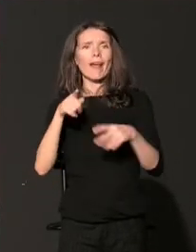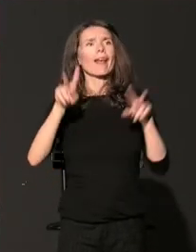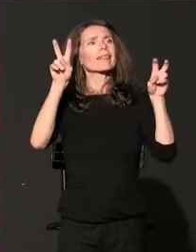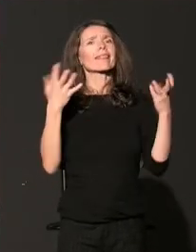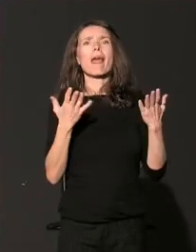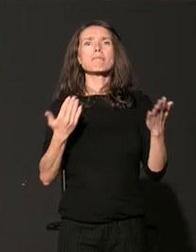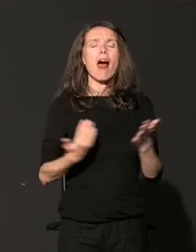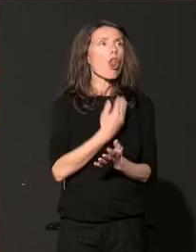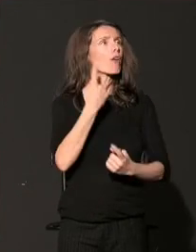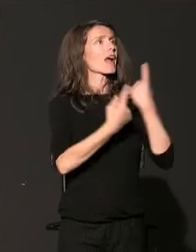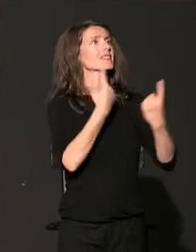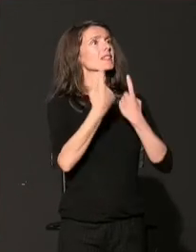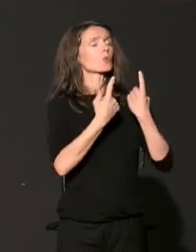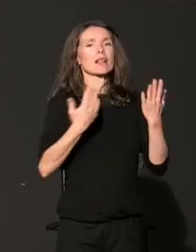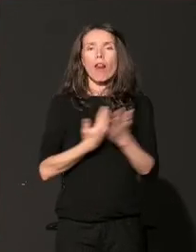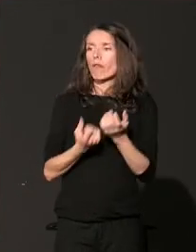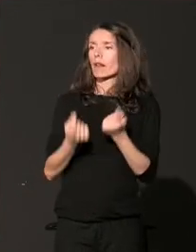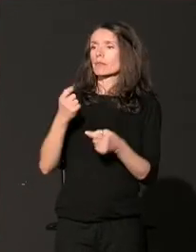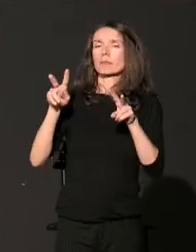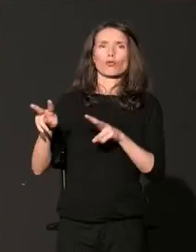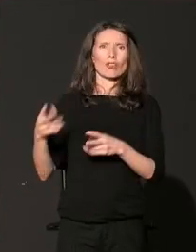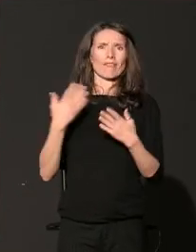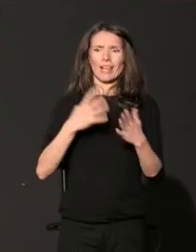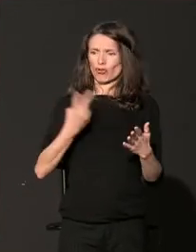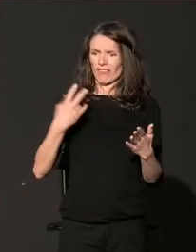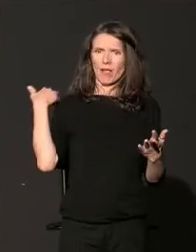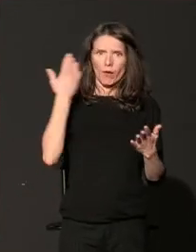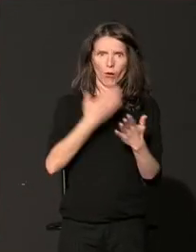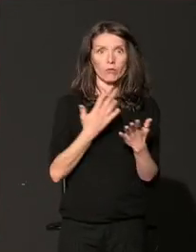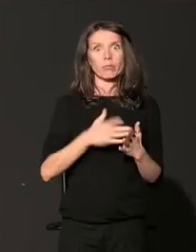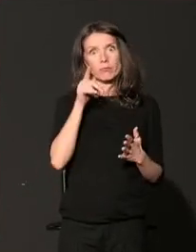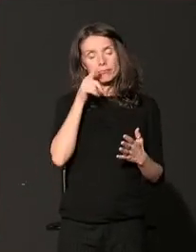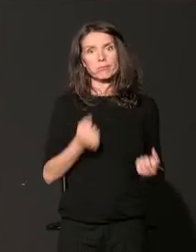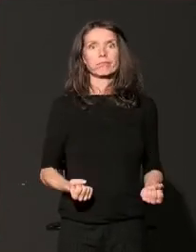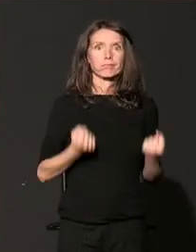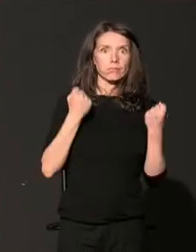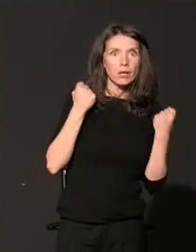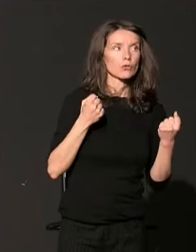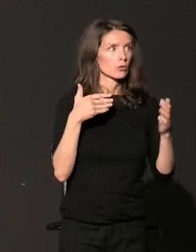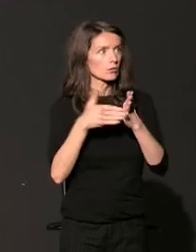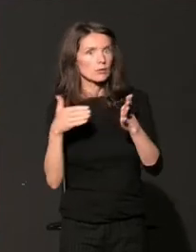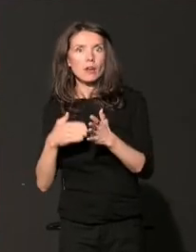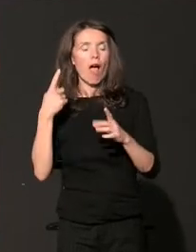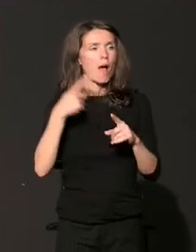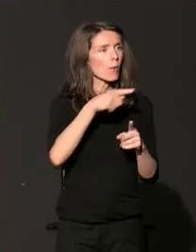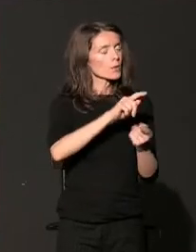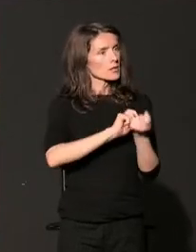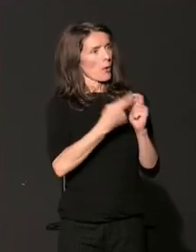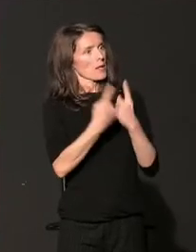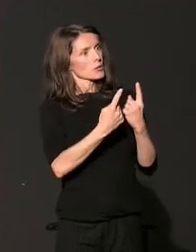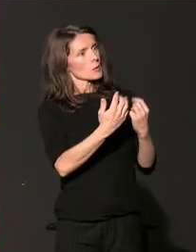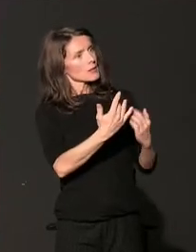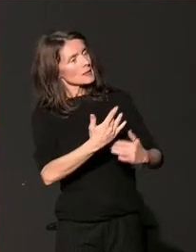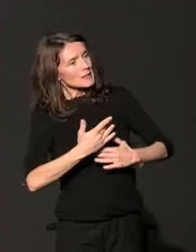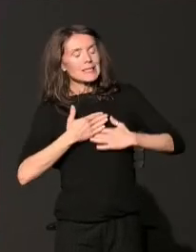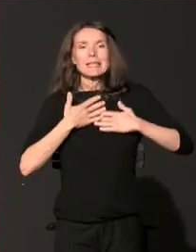Posle dve teške godine, pune nemerljivih izazova, ali i neočekivanih izvora inspiracije, ponovo